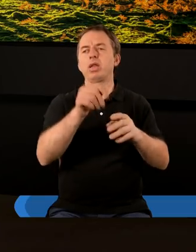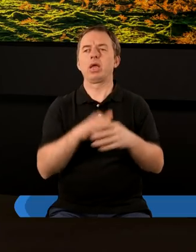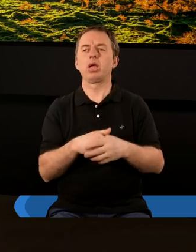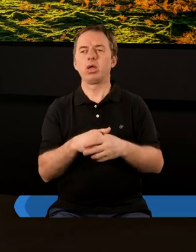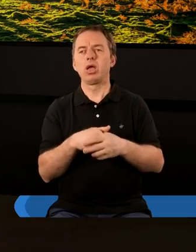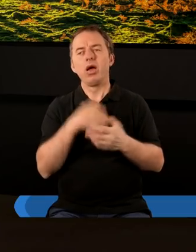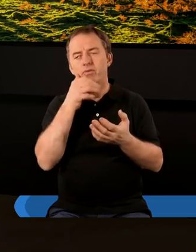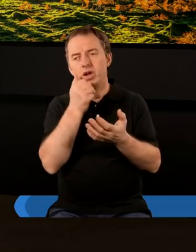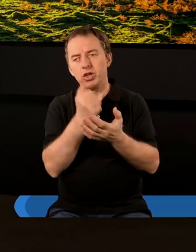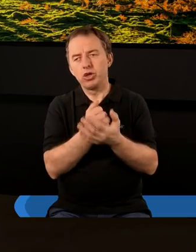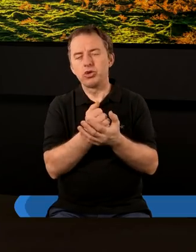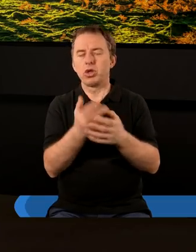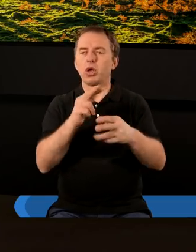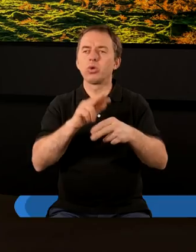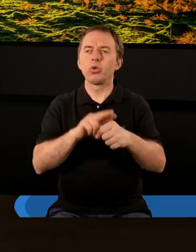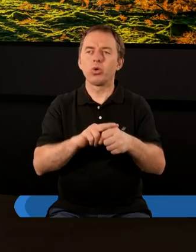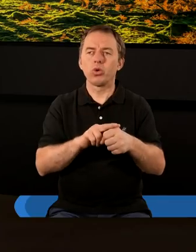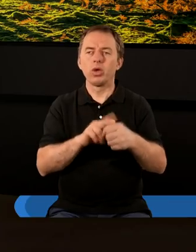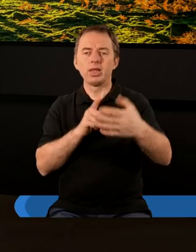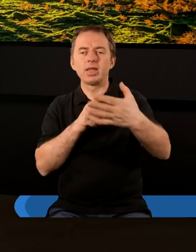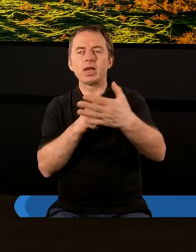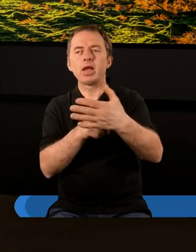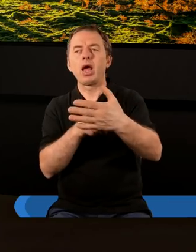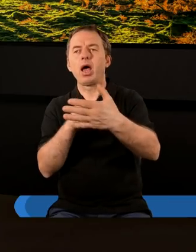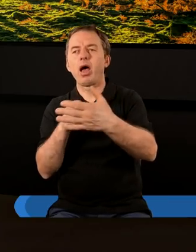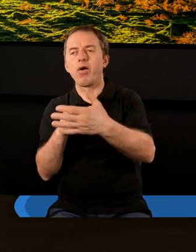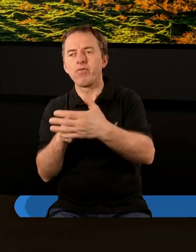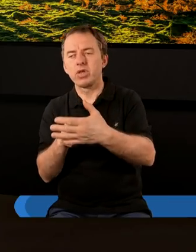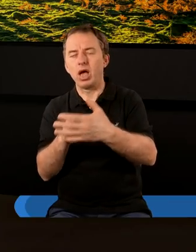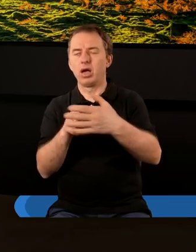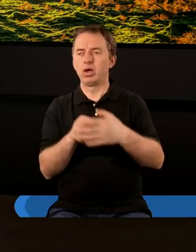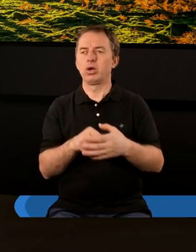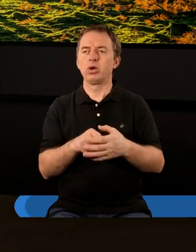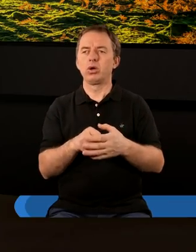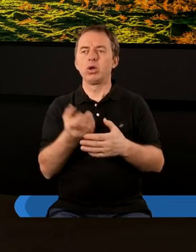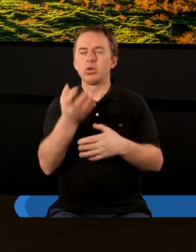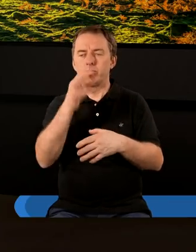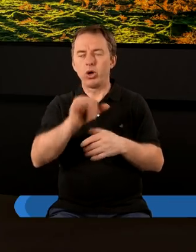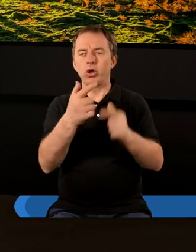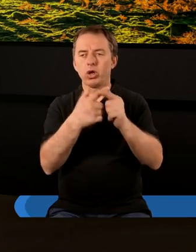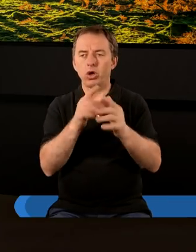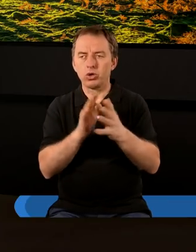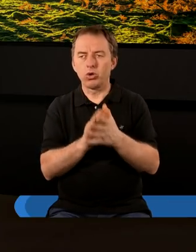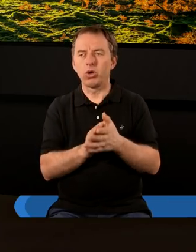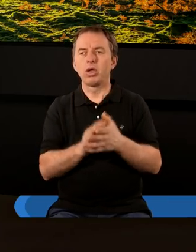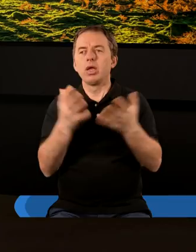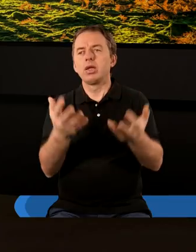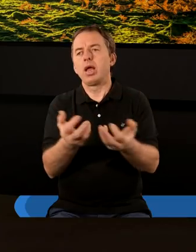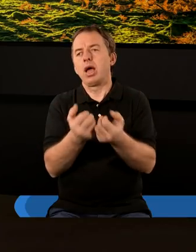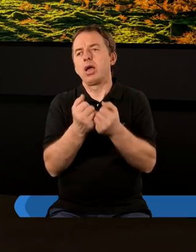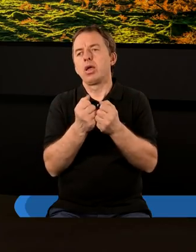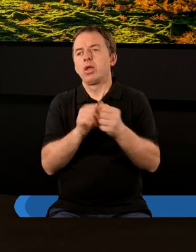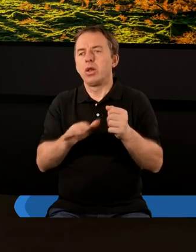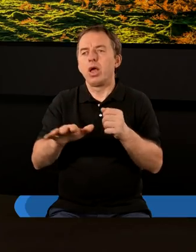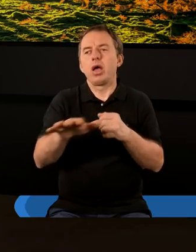liście, który trafiał do z jednej strony zborów, kościołów, które znajdowały